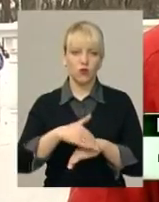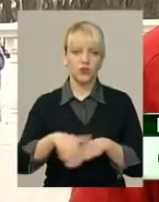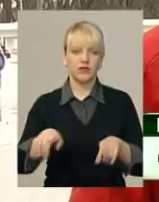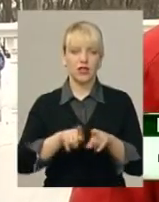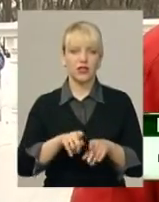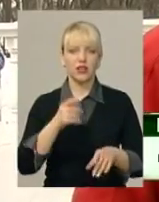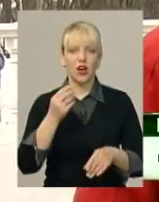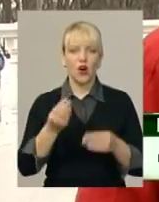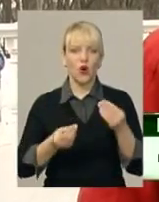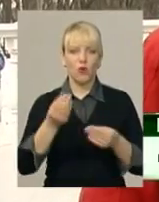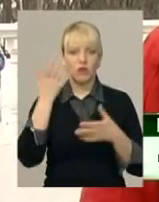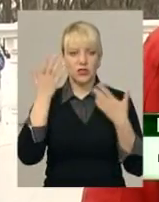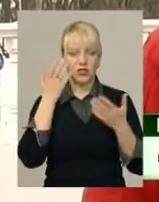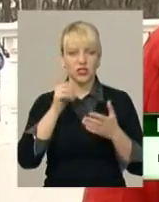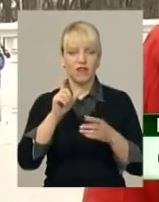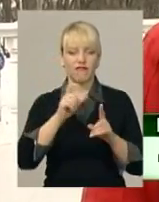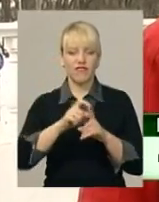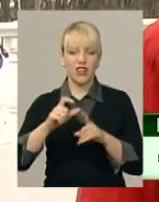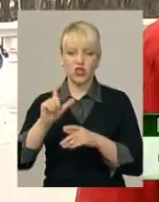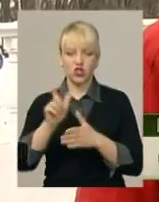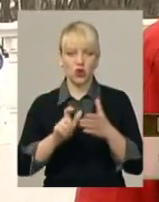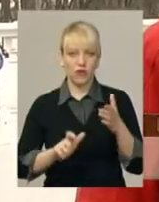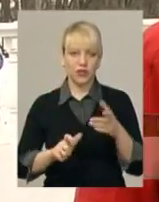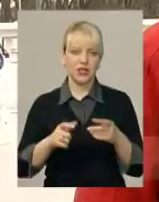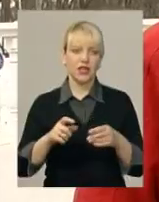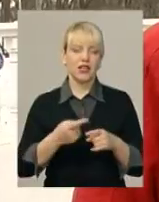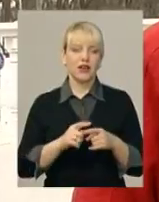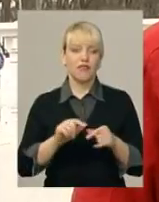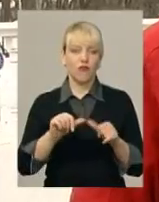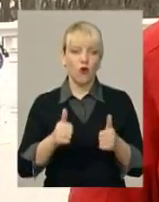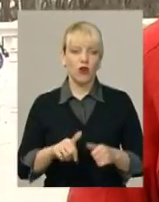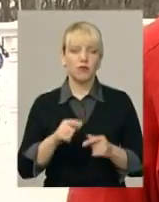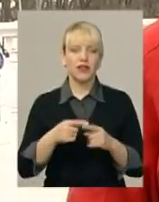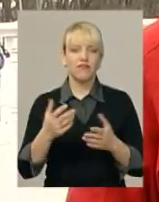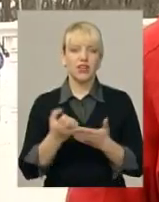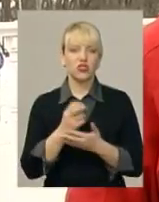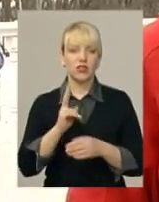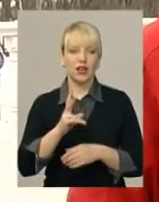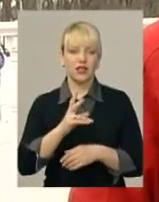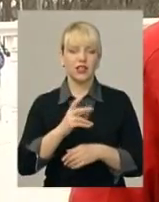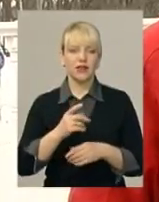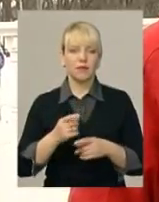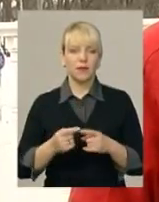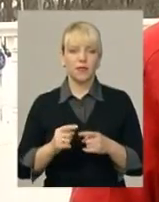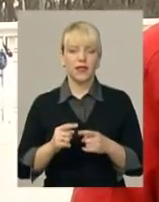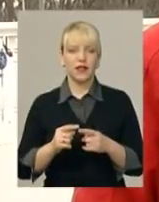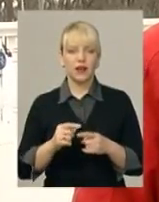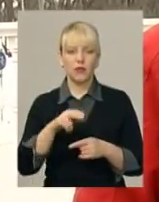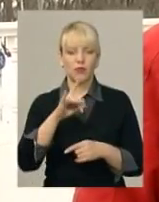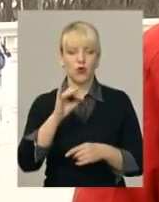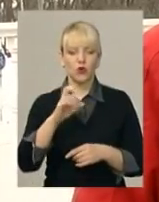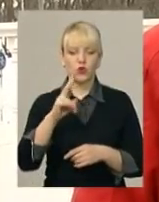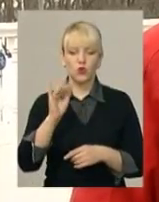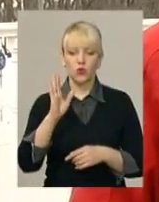такій гумористично віршованій формі. І вийшла, це можна сказати, там якби синочок тієї книжки про скурів у